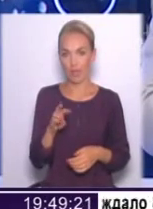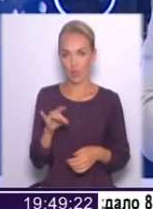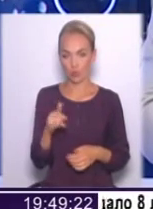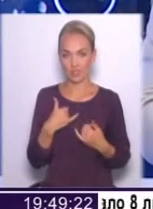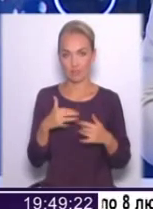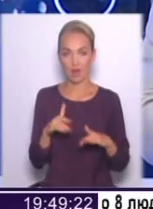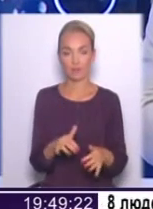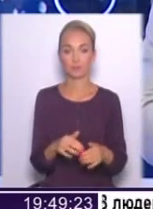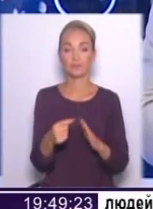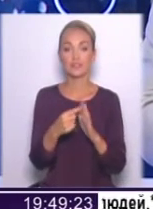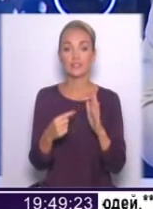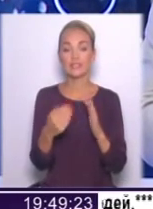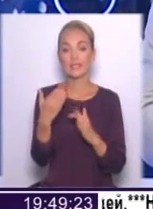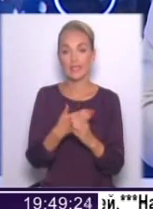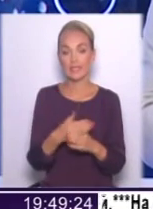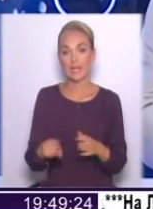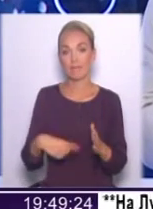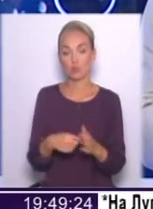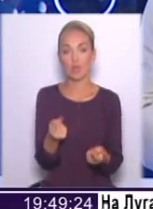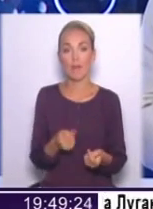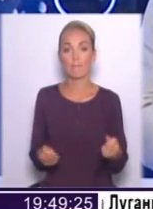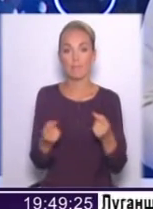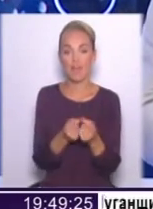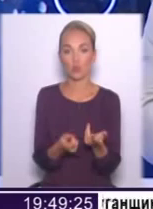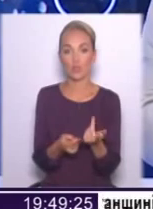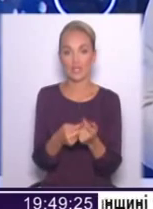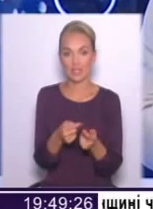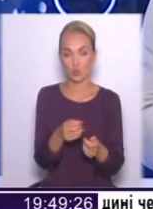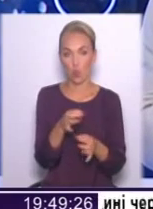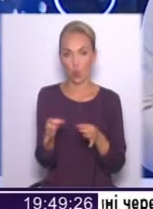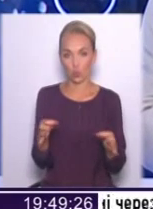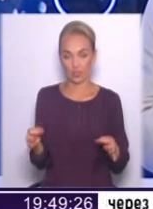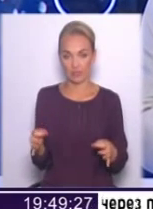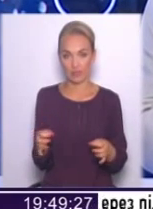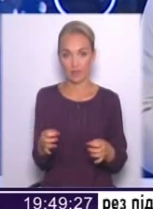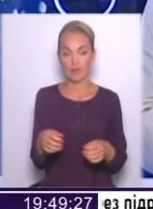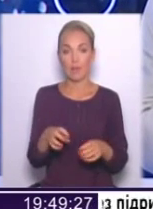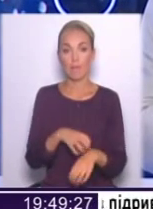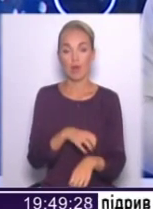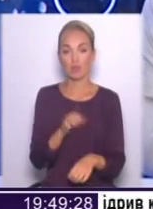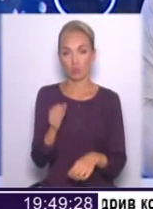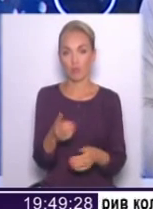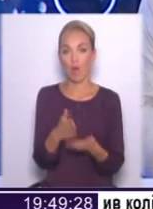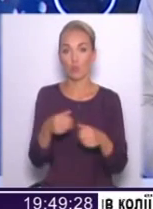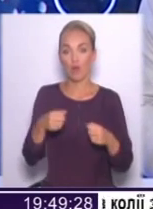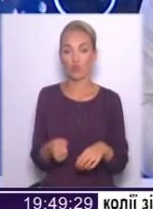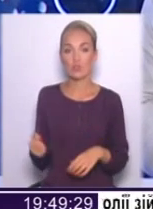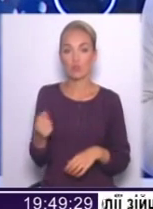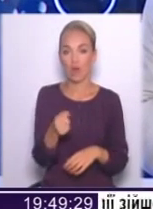Значить, ділиться місто на певну кількість округів. Партії мають право висувати людину в цьому окрузі.